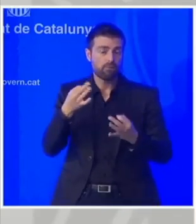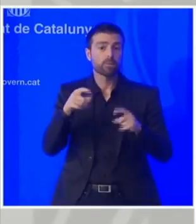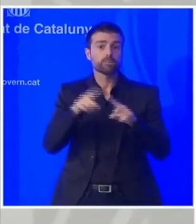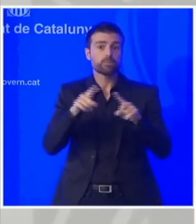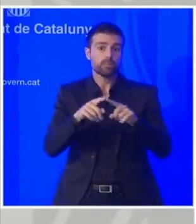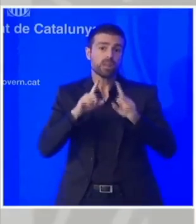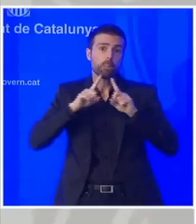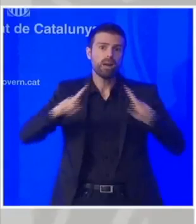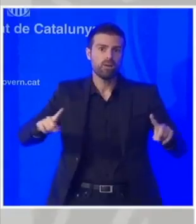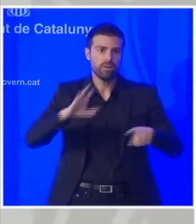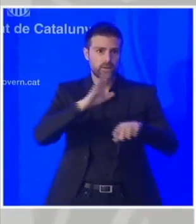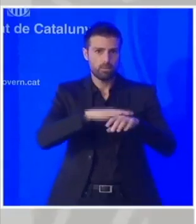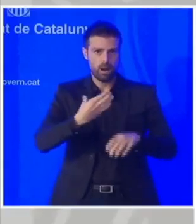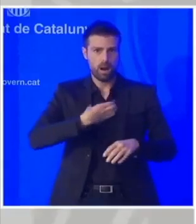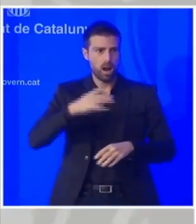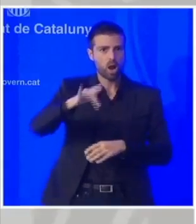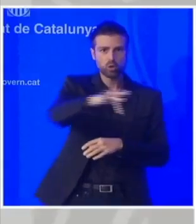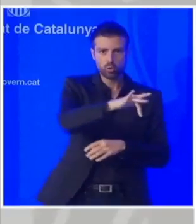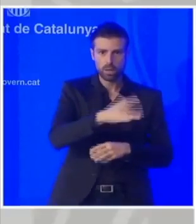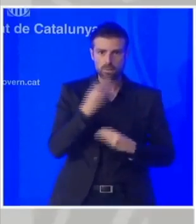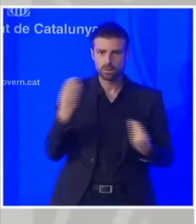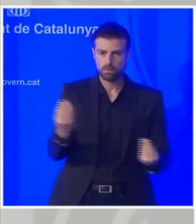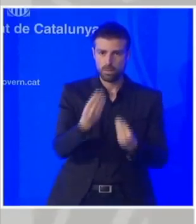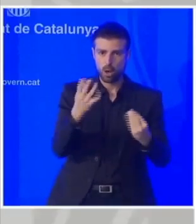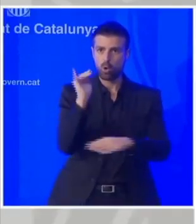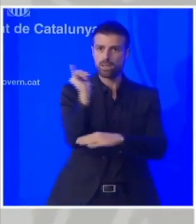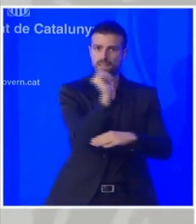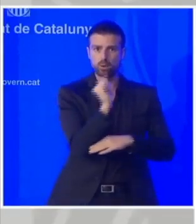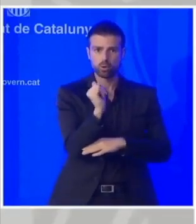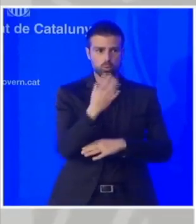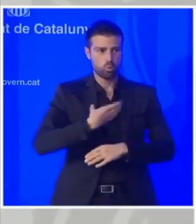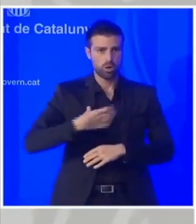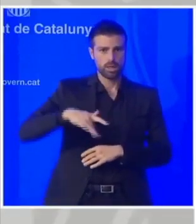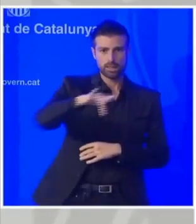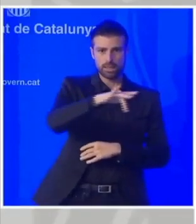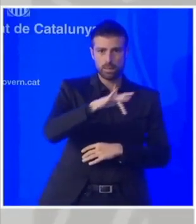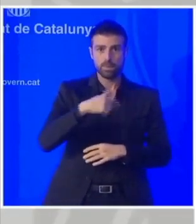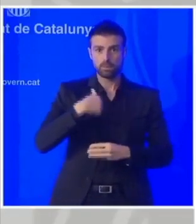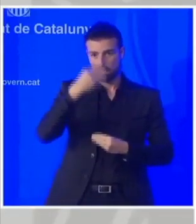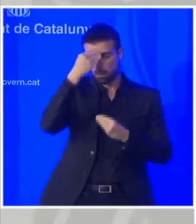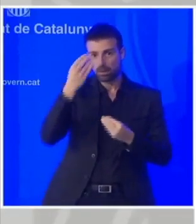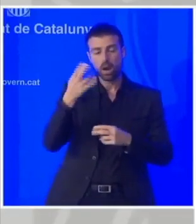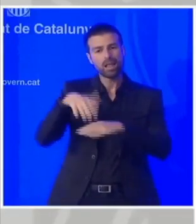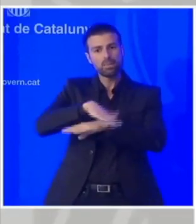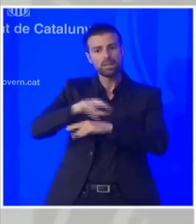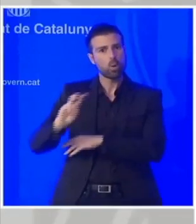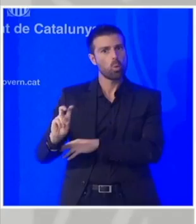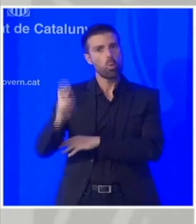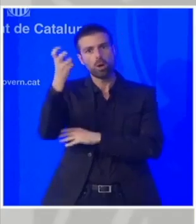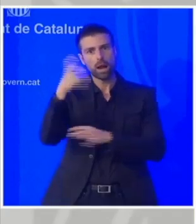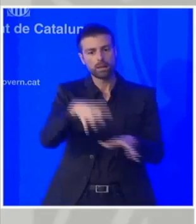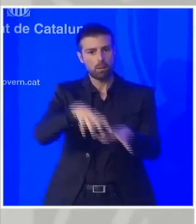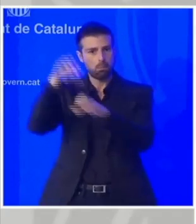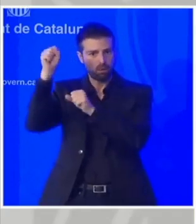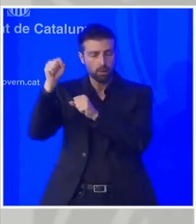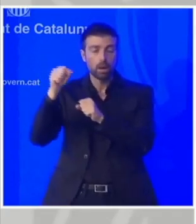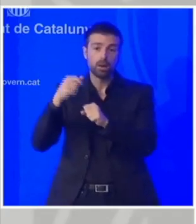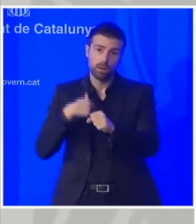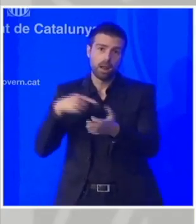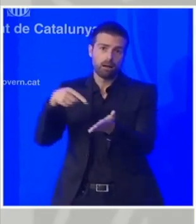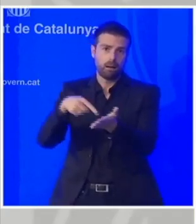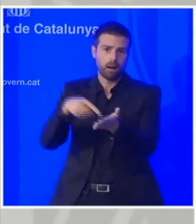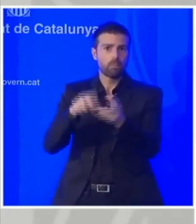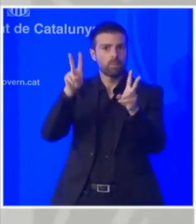de la comunitat emesa del respectiu municipi acabi anant a una altra administració i el que reclamem és que això